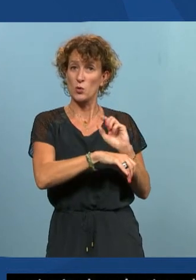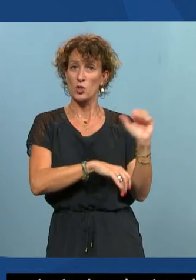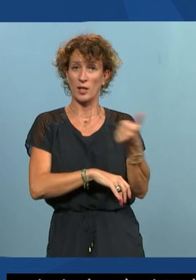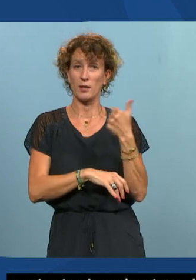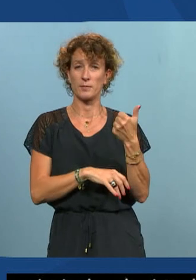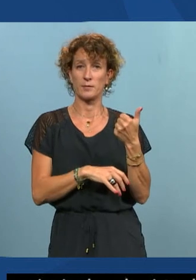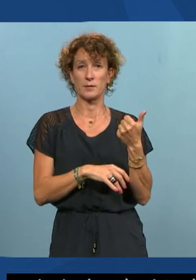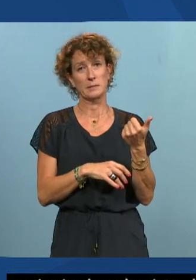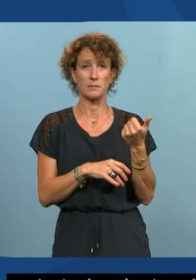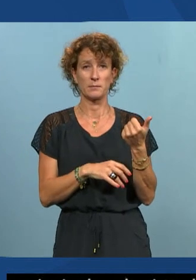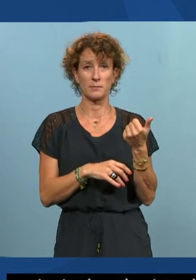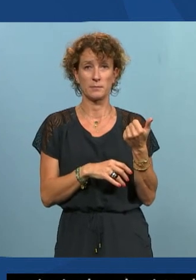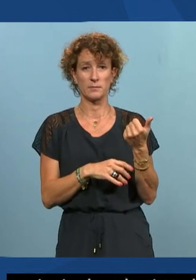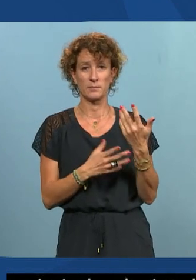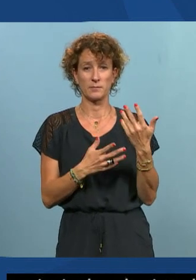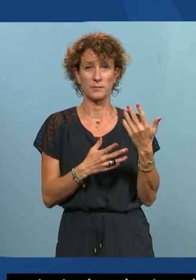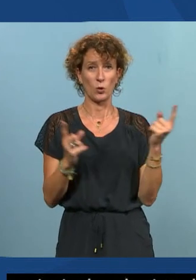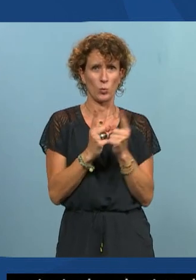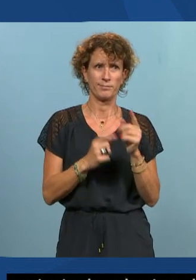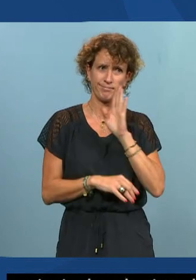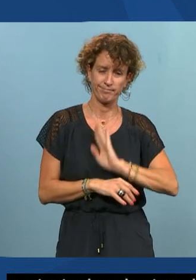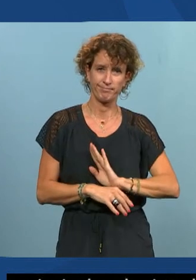voilà soyez brefs